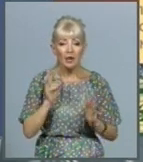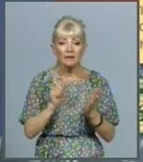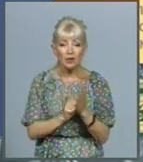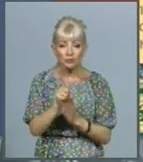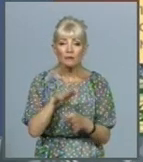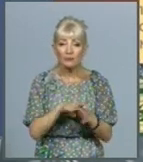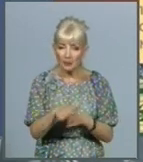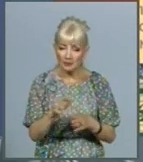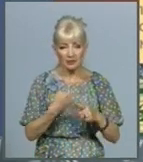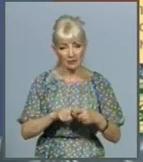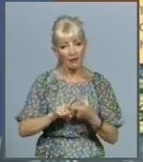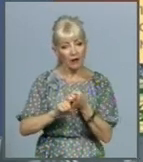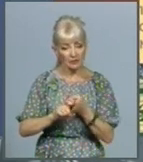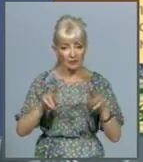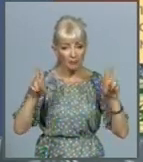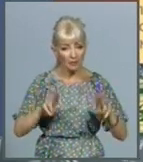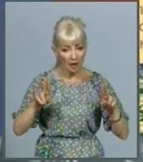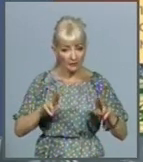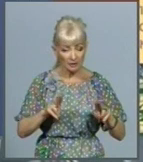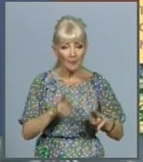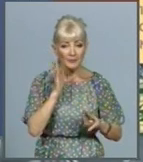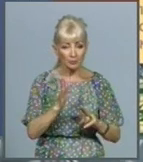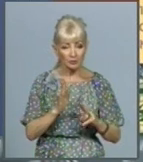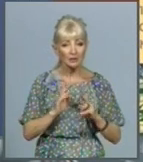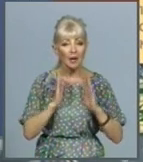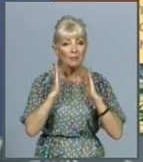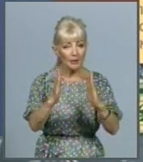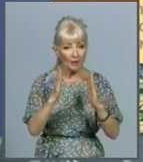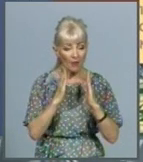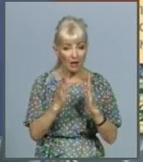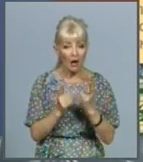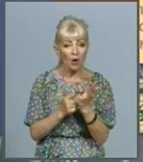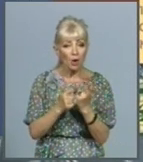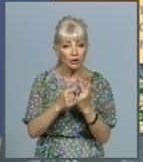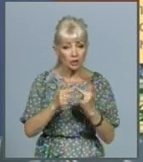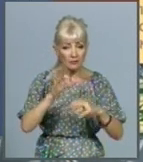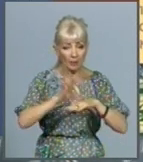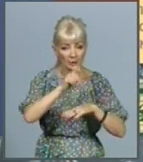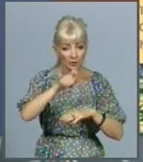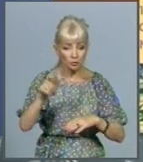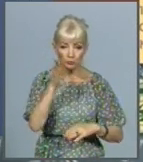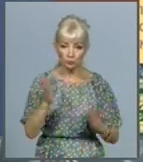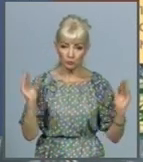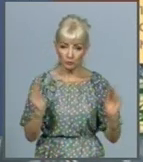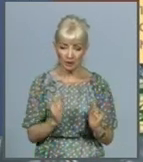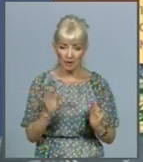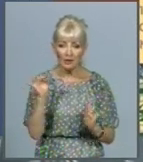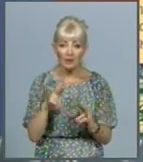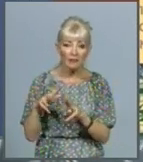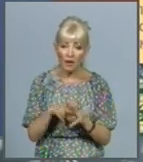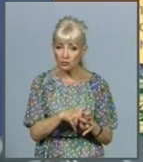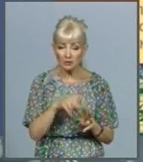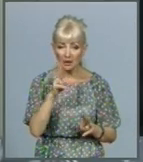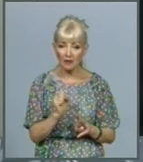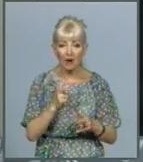правил. Буде пряма залежність, тоді кількість госпіталізацій буде зменшуватися, тоді навантаження на них буде